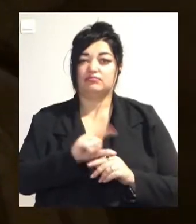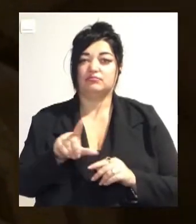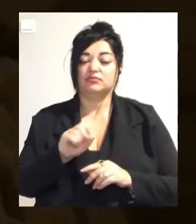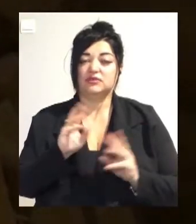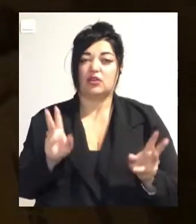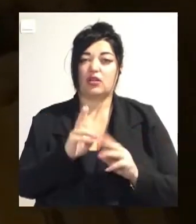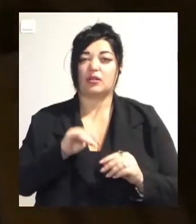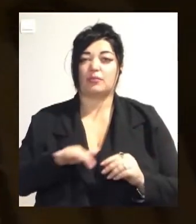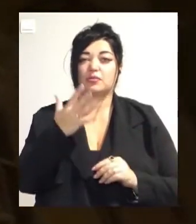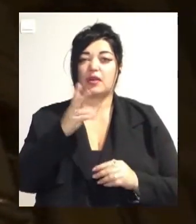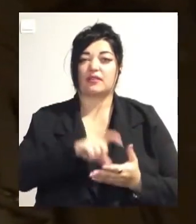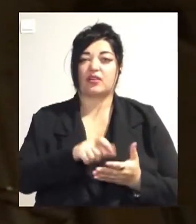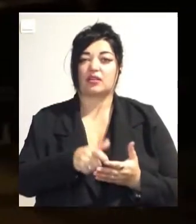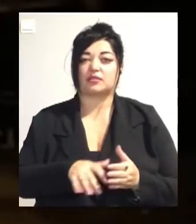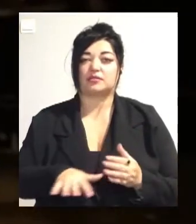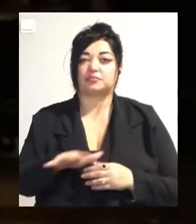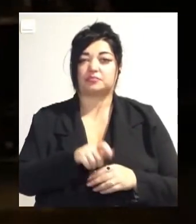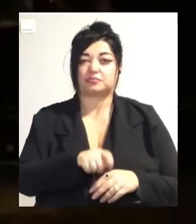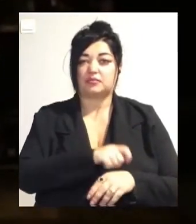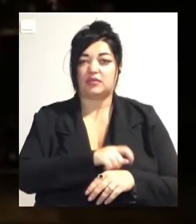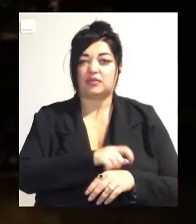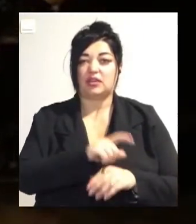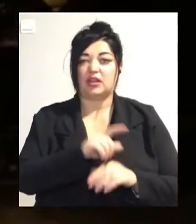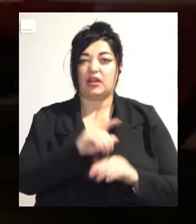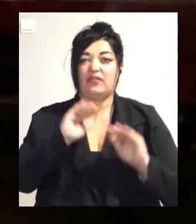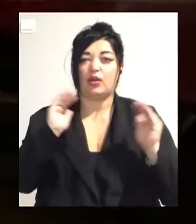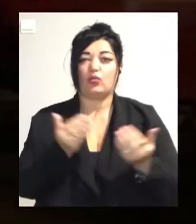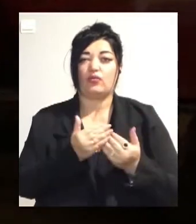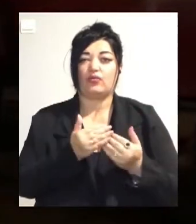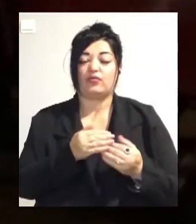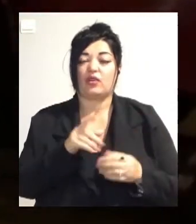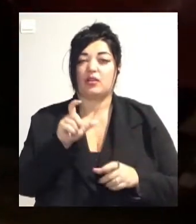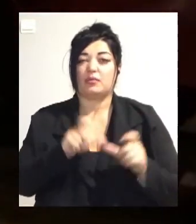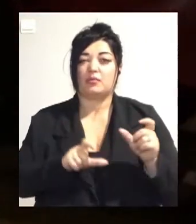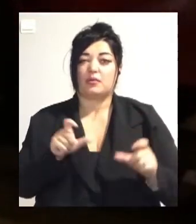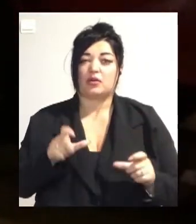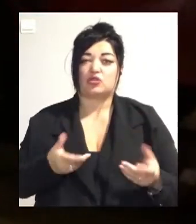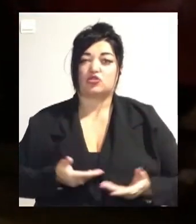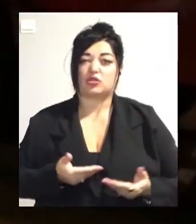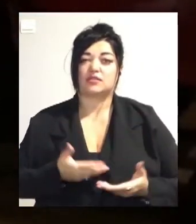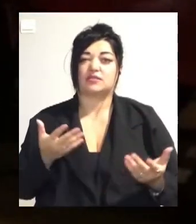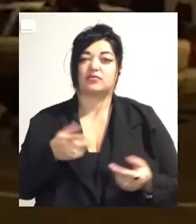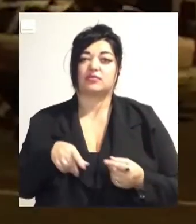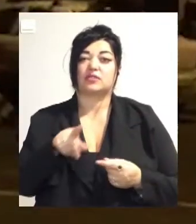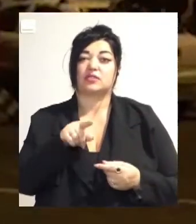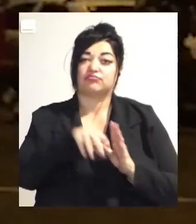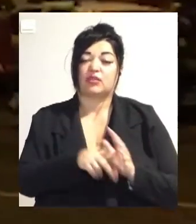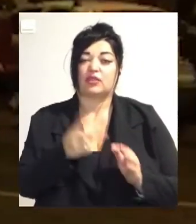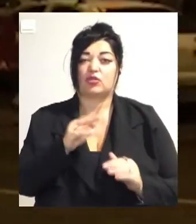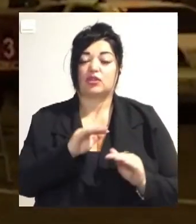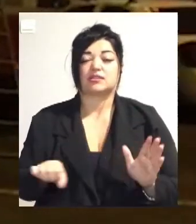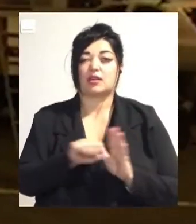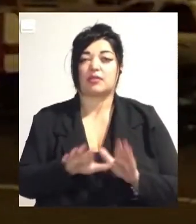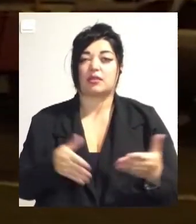поверхів з записними сходами евакуювали 9 мешканців будинку, з яких двоє діти. Загиблих немає. Ксенія Процепова, Сергій Коняхін.